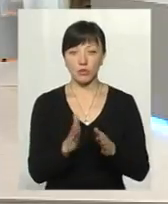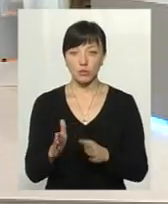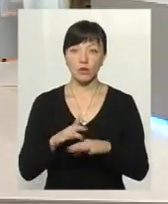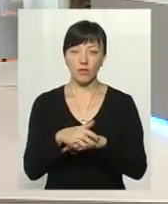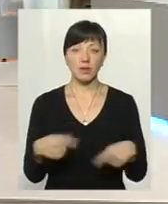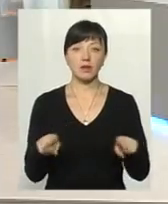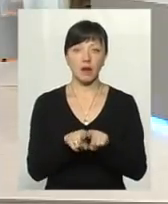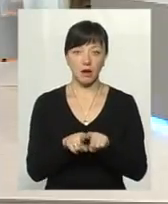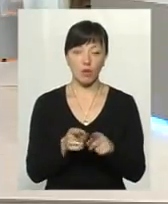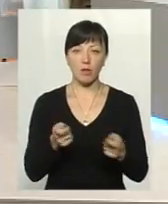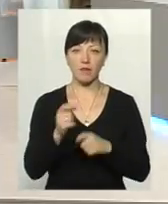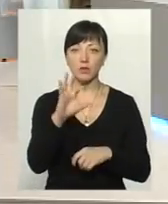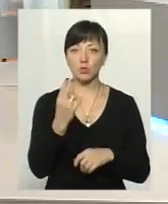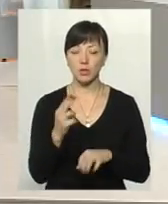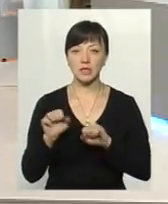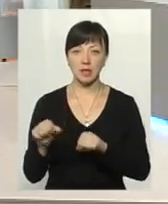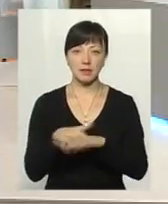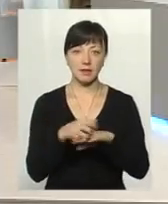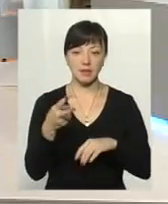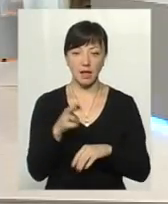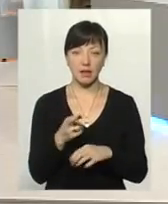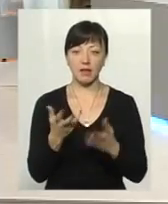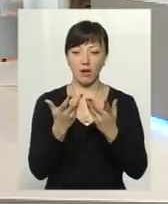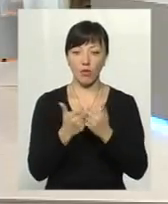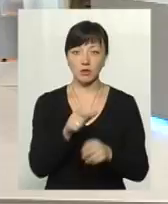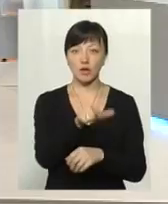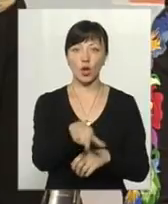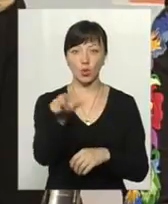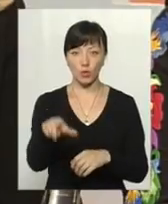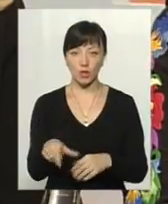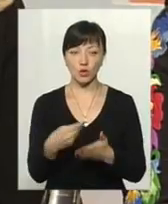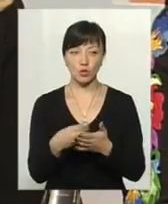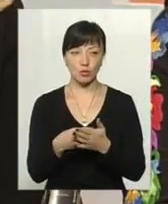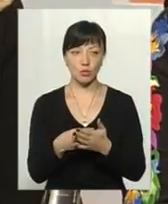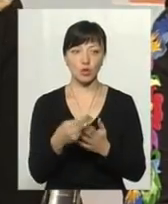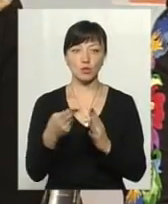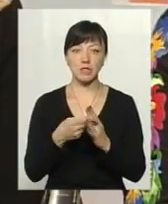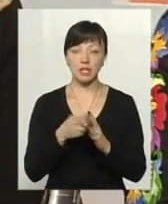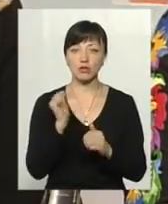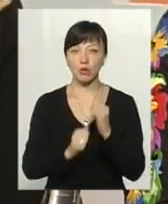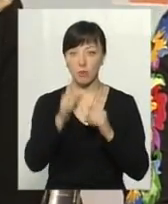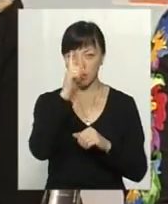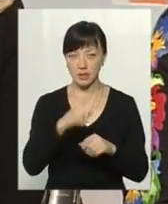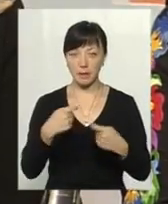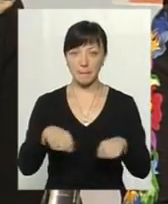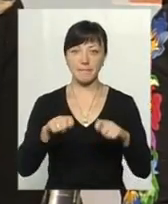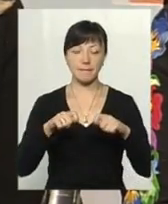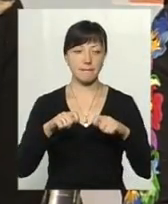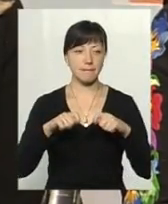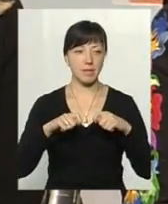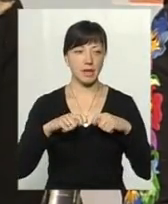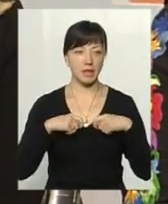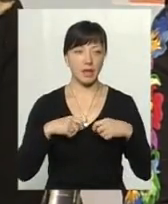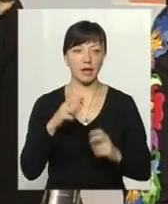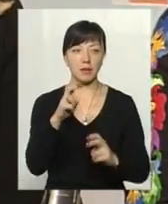слідуюча. Управлення праці соціального захисту населення нараховує споживачам суму субсидій. І щомісячно передає на